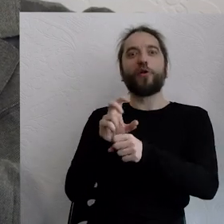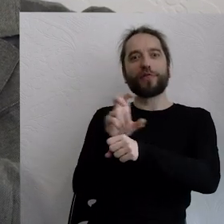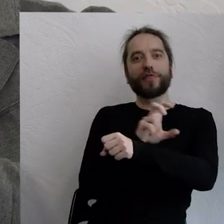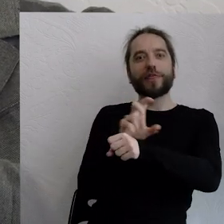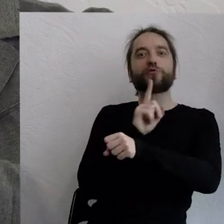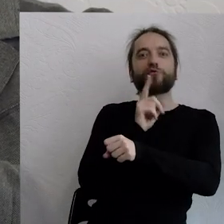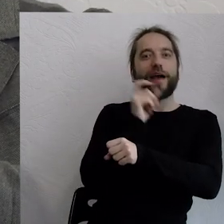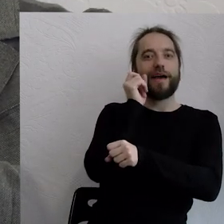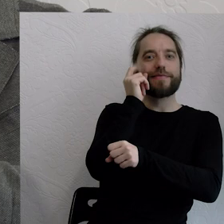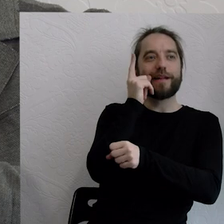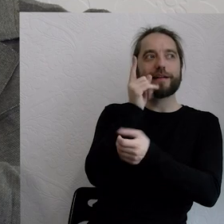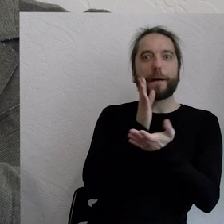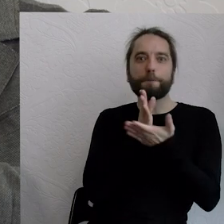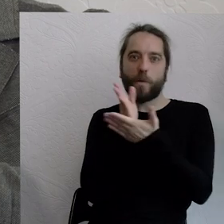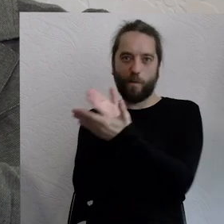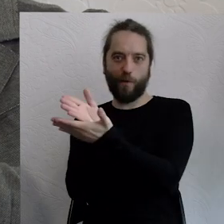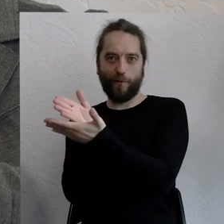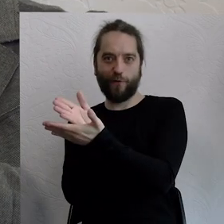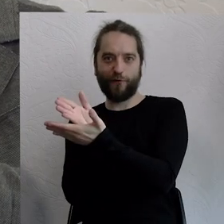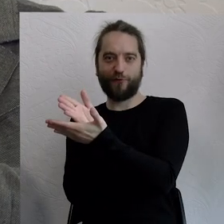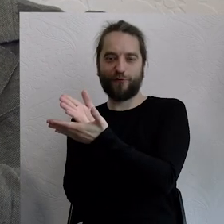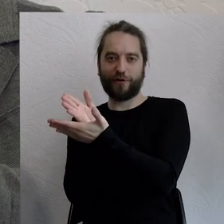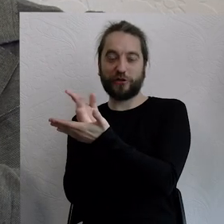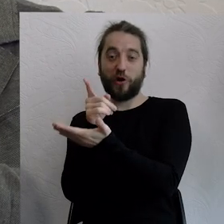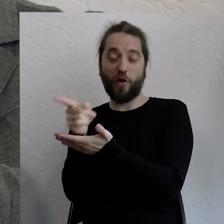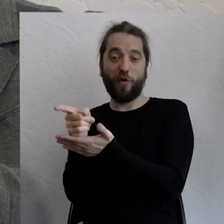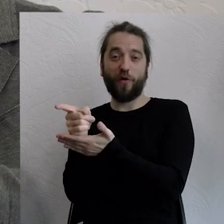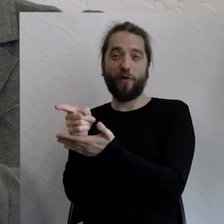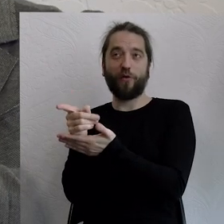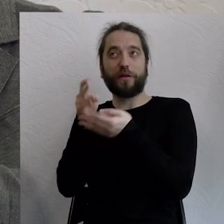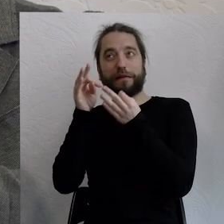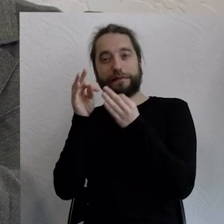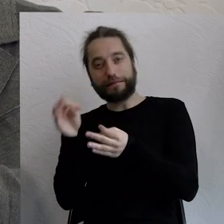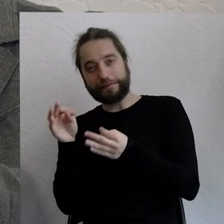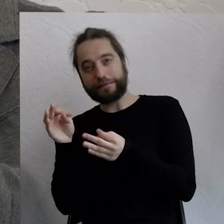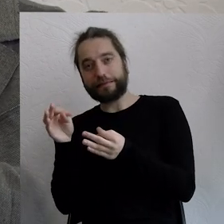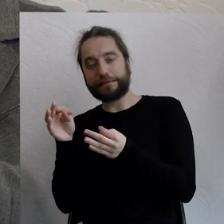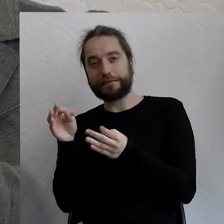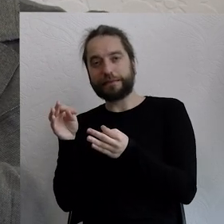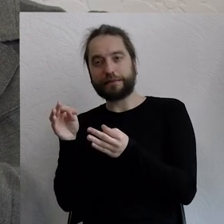może mieć coś, może nie mieć czegoś, co mamy na siłę my zawsze.